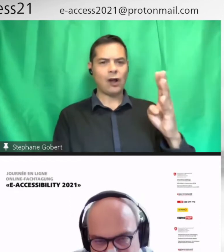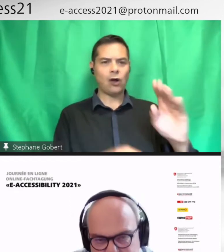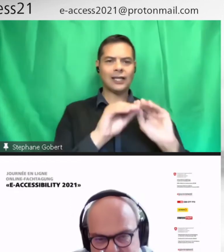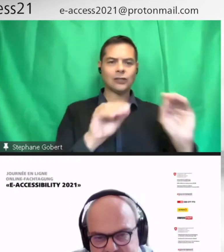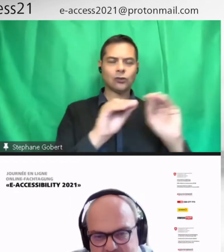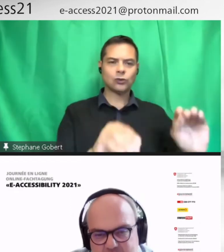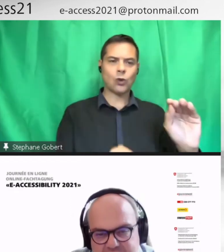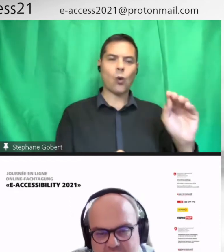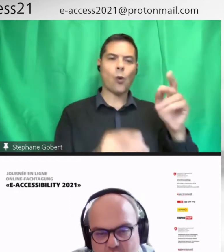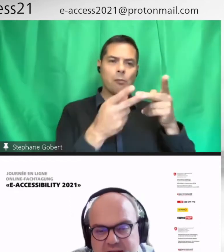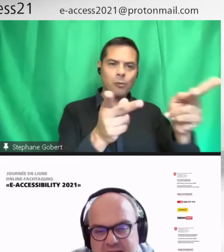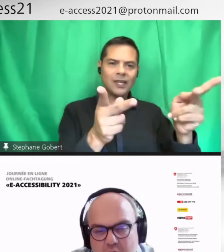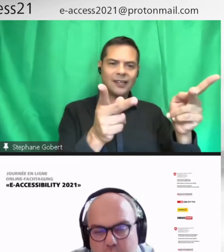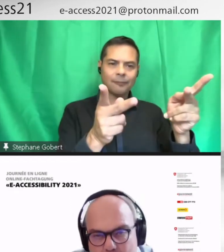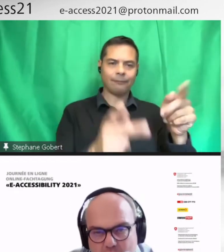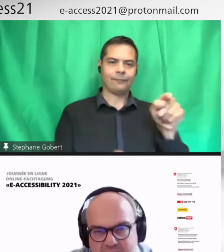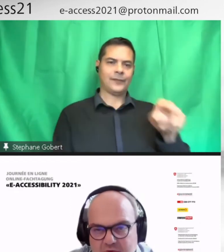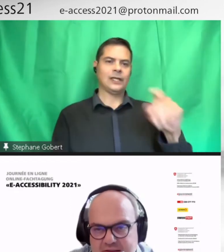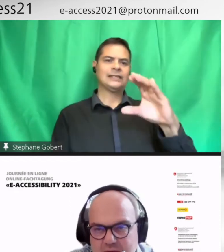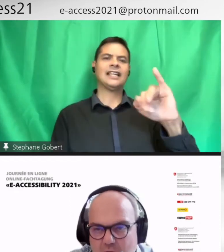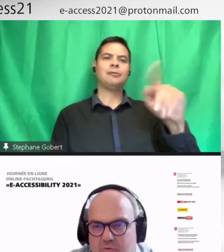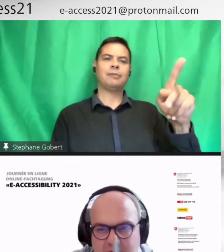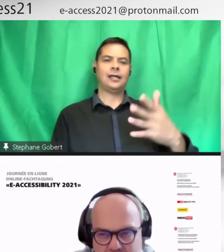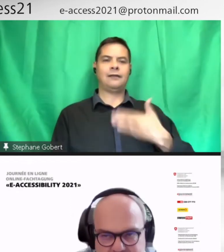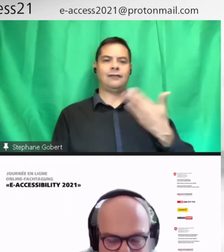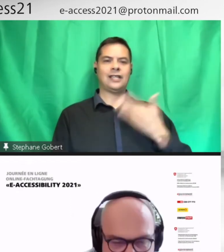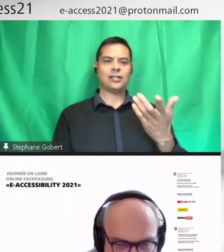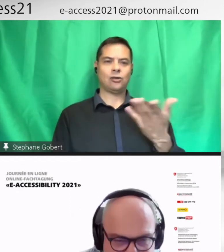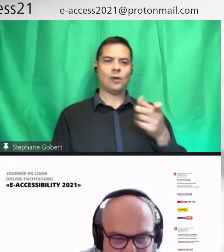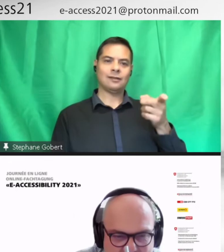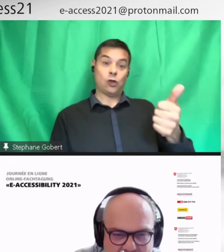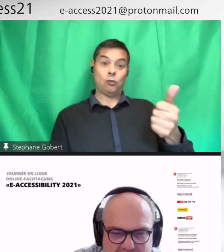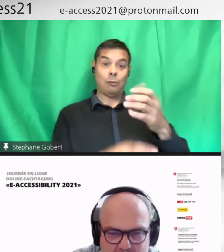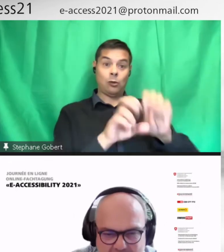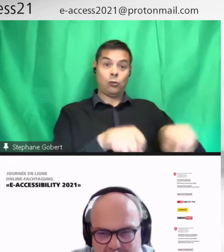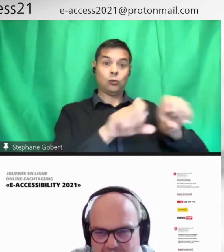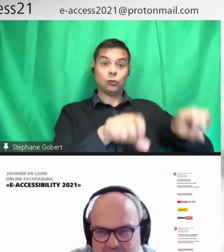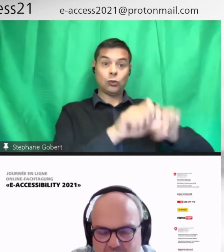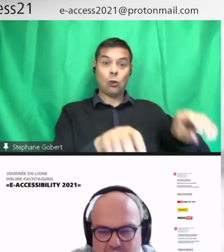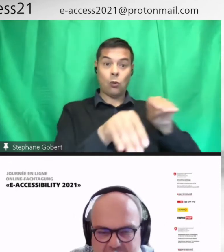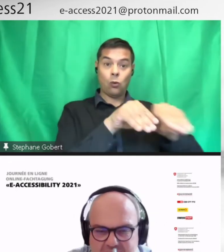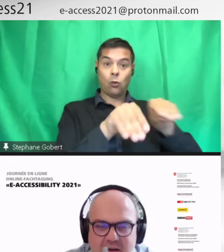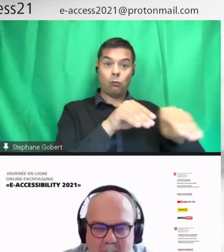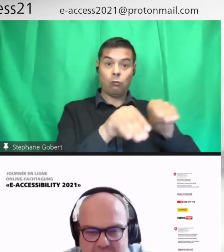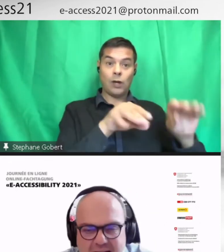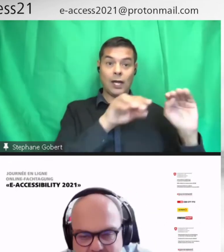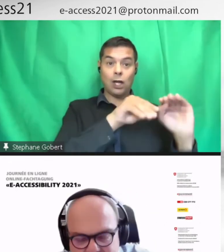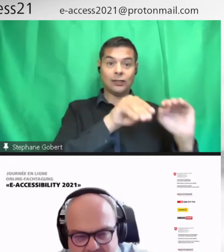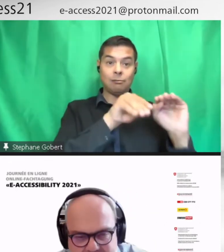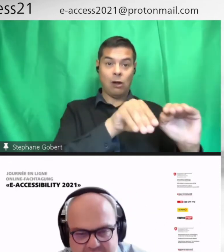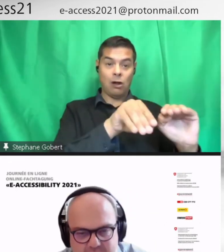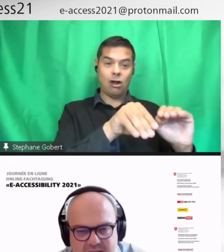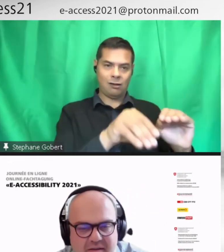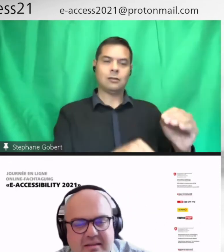'avantage de la CIIP, c'est qu'eux, ils éditent leurs propres moyens d'enseignement. Donc, vous connaissez tous qui ont suivi l'école en Romandie. On a les livres de la